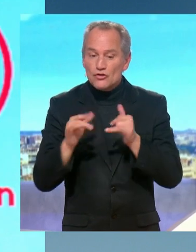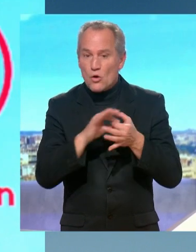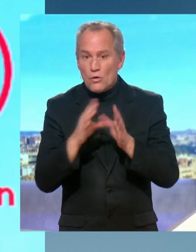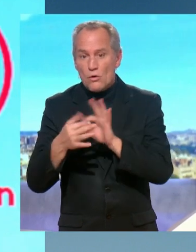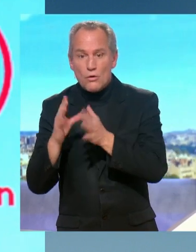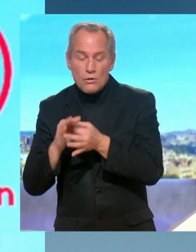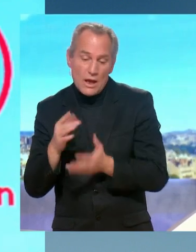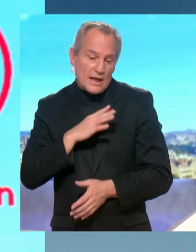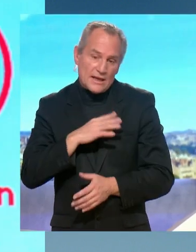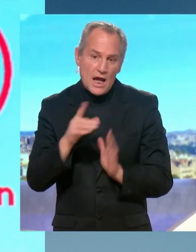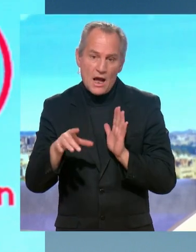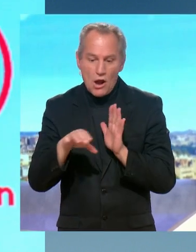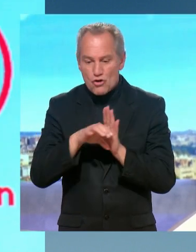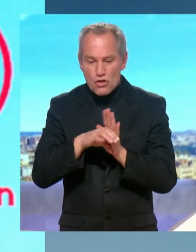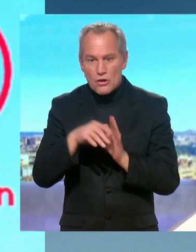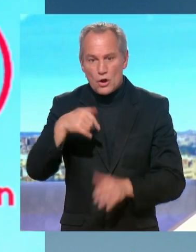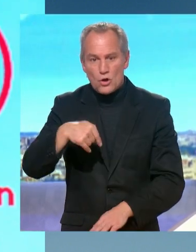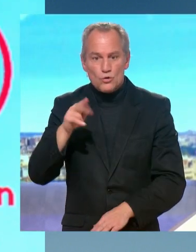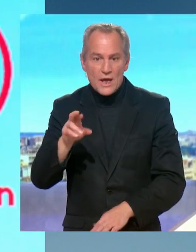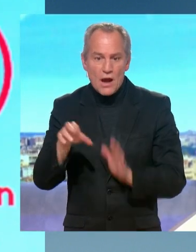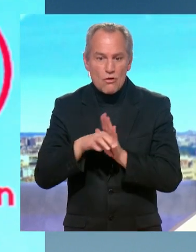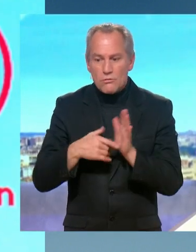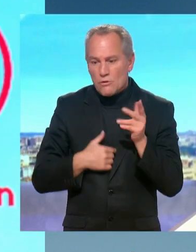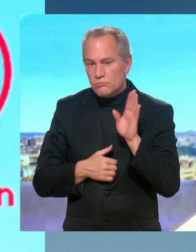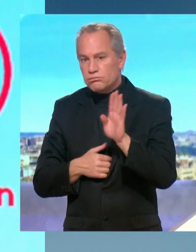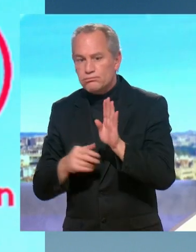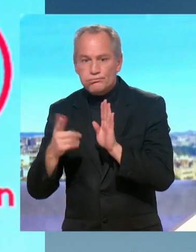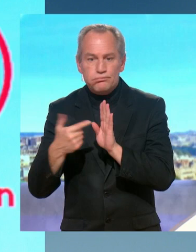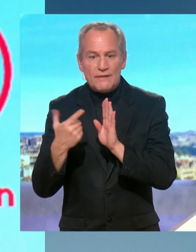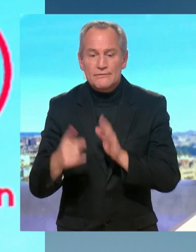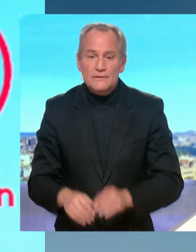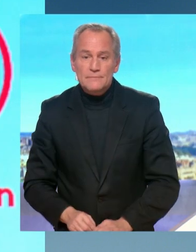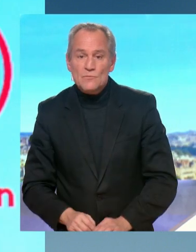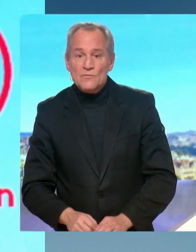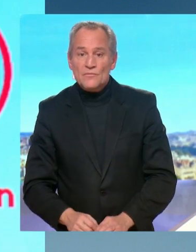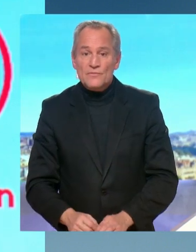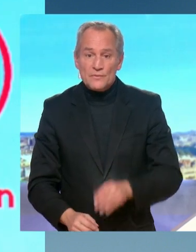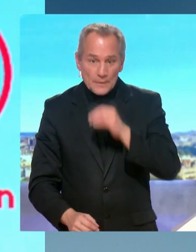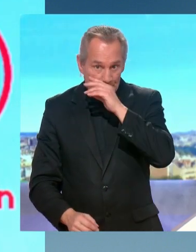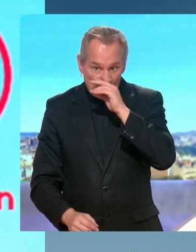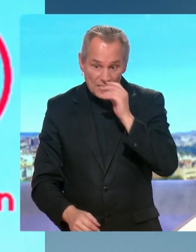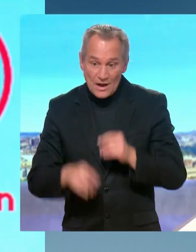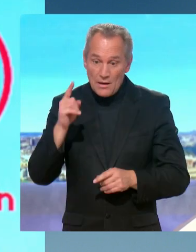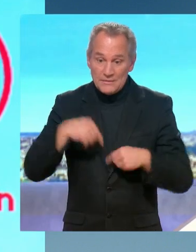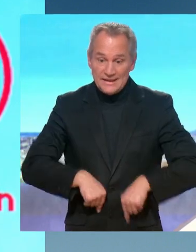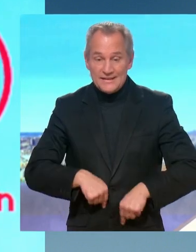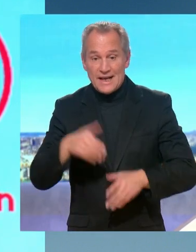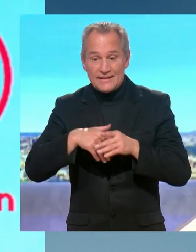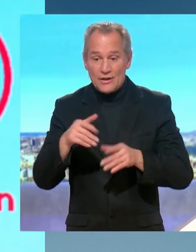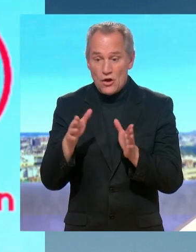comprend tout à fait il y aura des moyens de contrôle qui sont évidemment tout à fait légaux ce qu demande le ministre de'Intérieur c'est organiser des événements sportifs